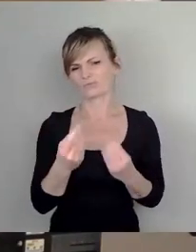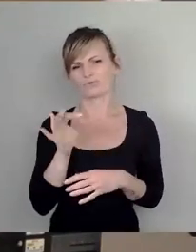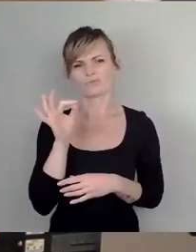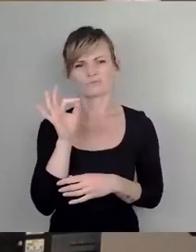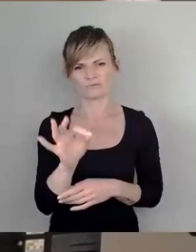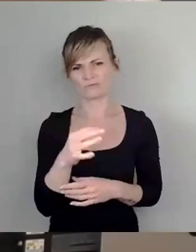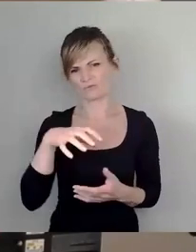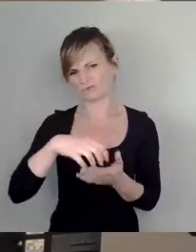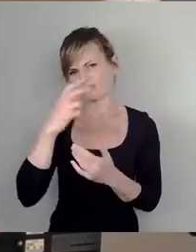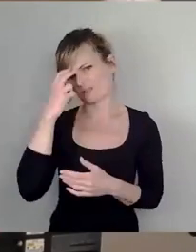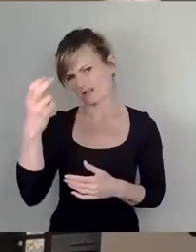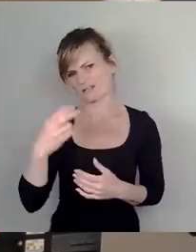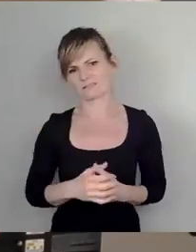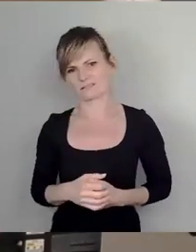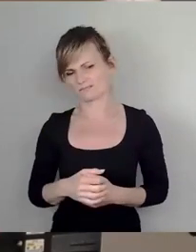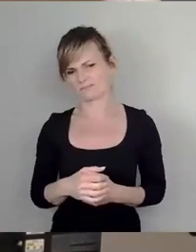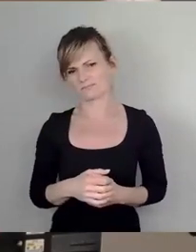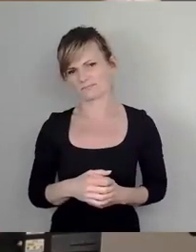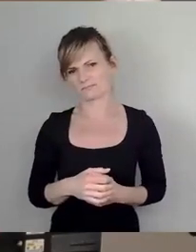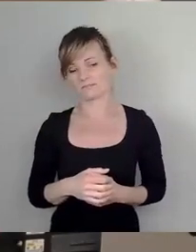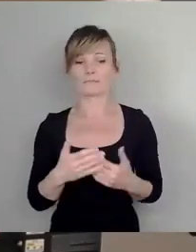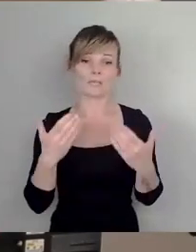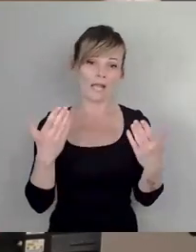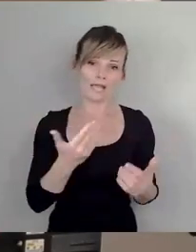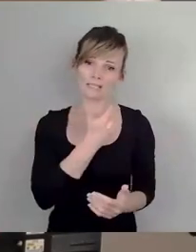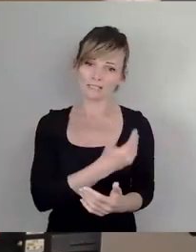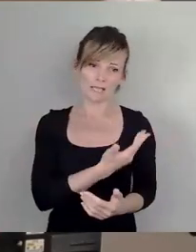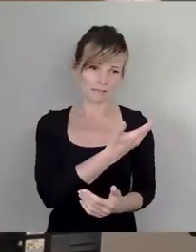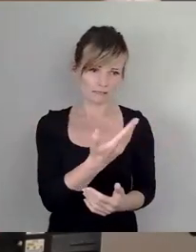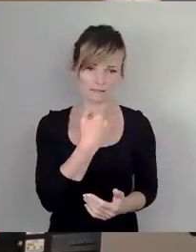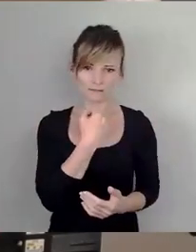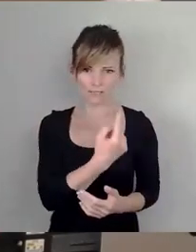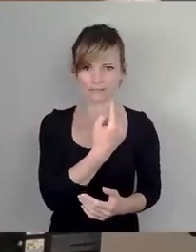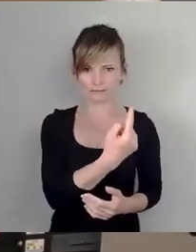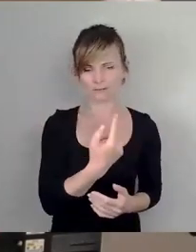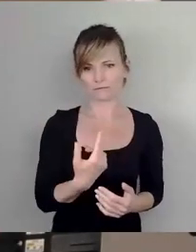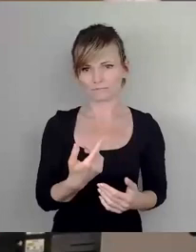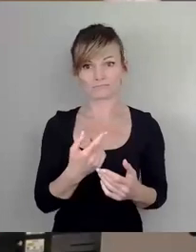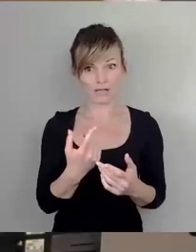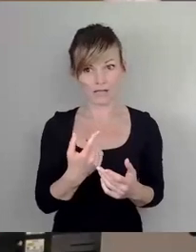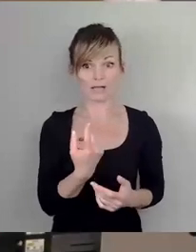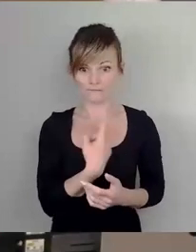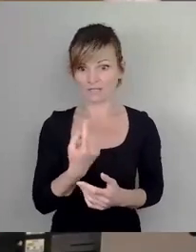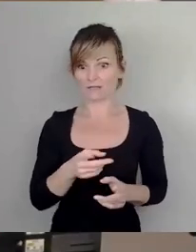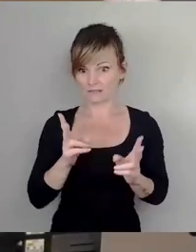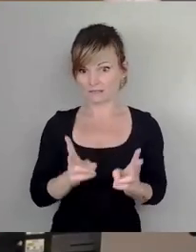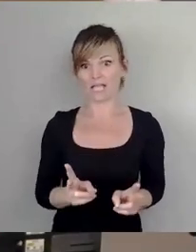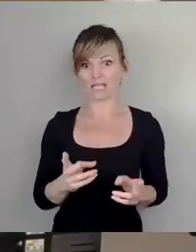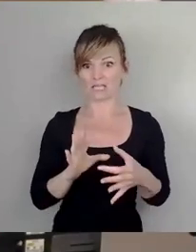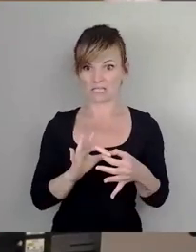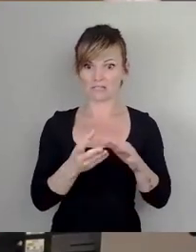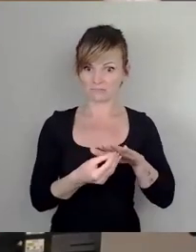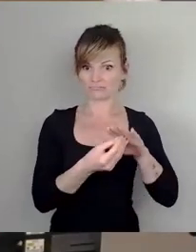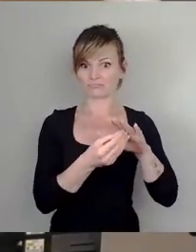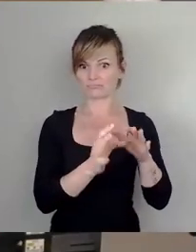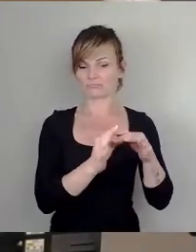die eine Seite, die meint, sozusagen auf der Seite des Rechts zu stehen und ich muss bewusst